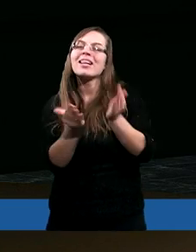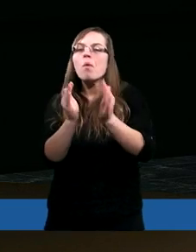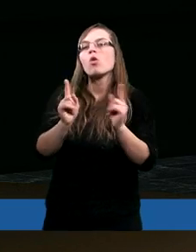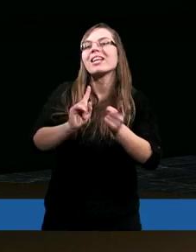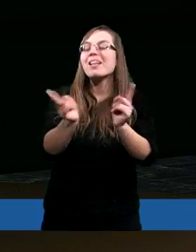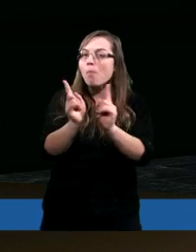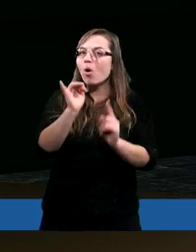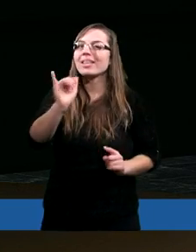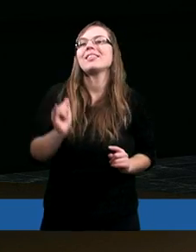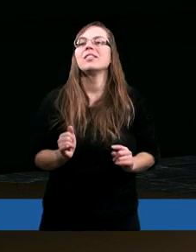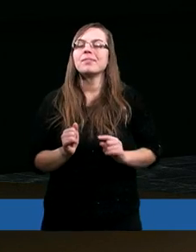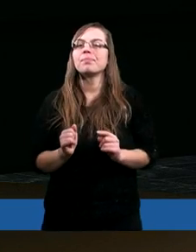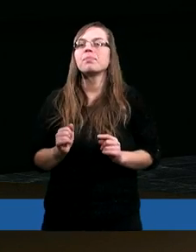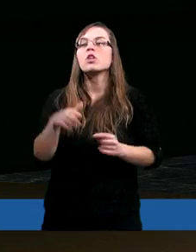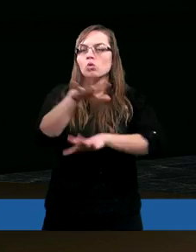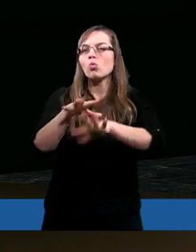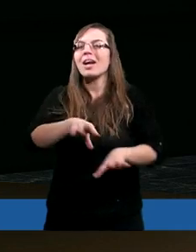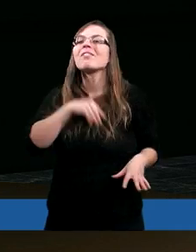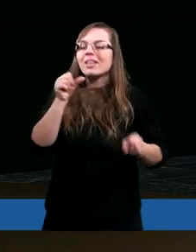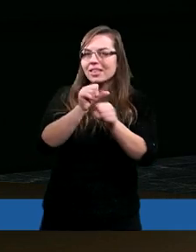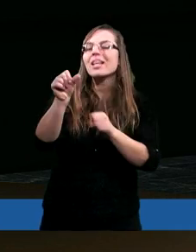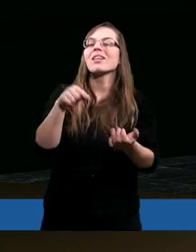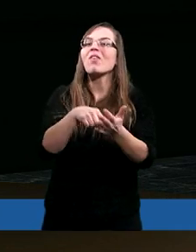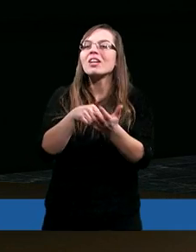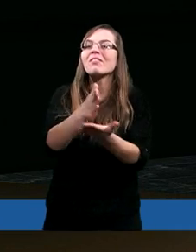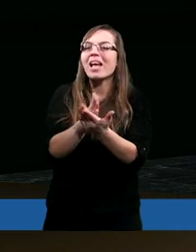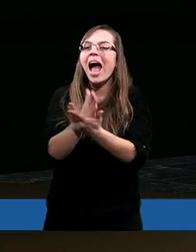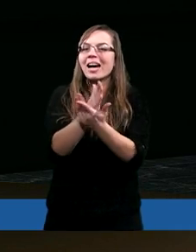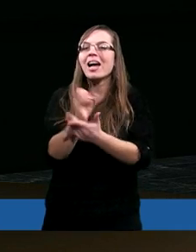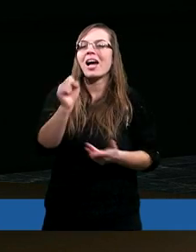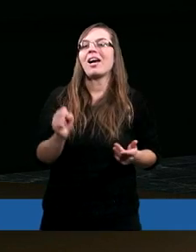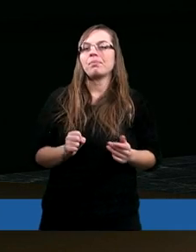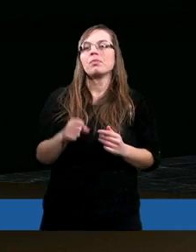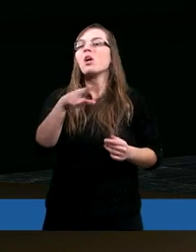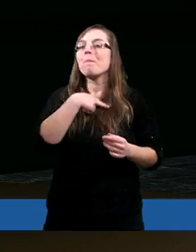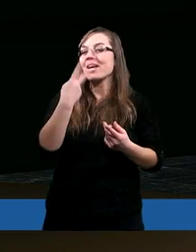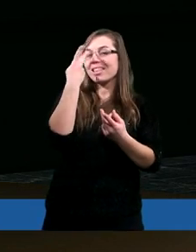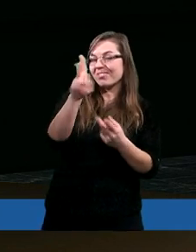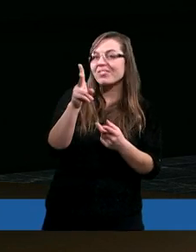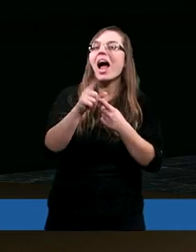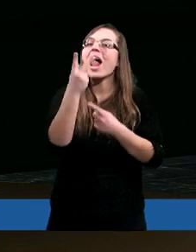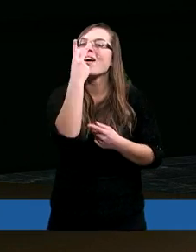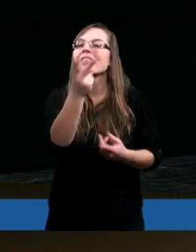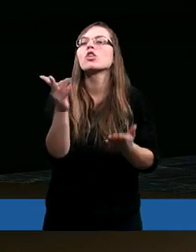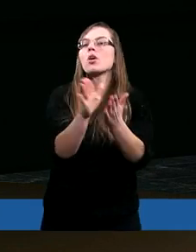symboliki Ducha Świętego jest właśnie wiatr. My wiatru nie widzimy, ale widzimy